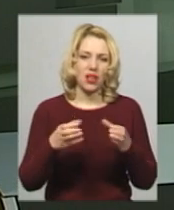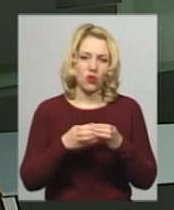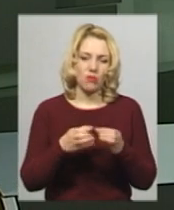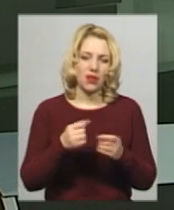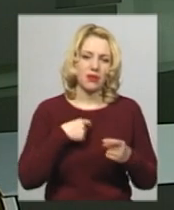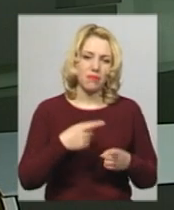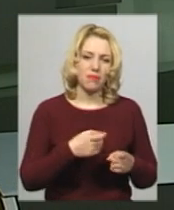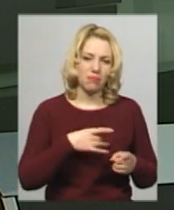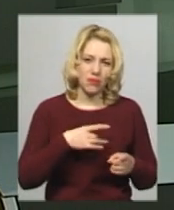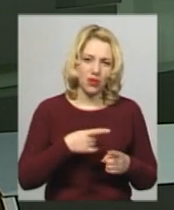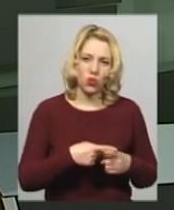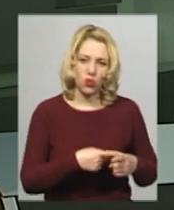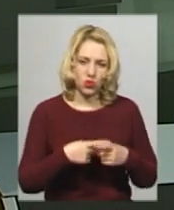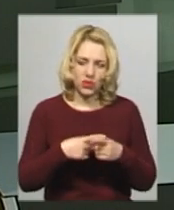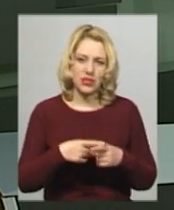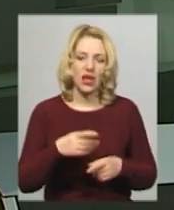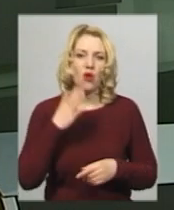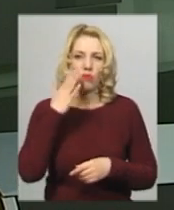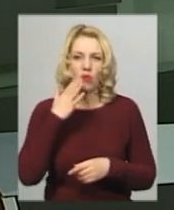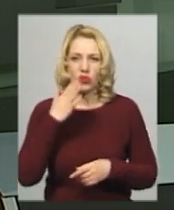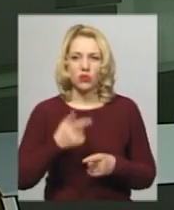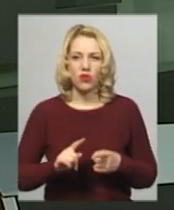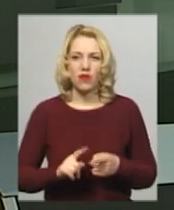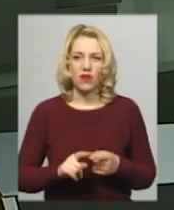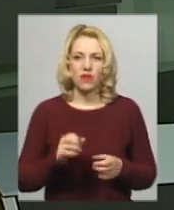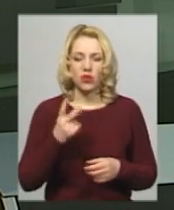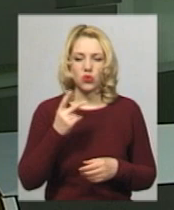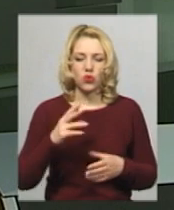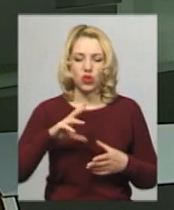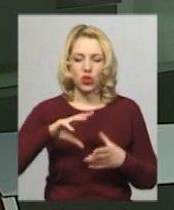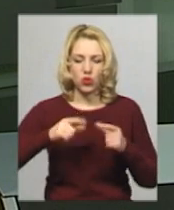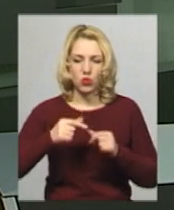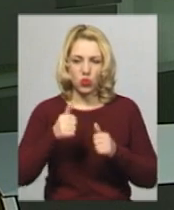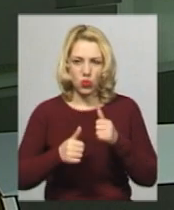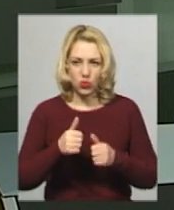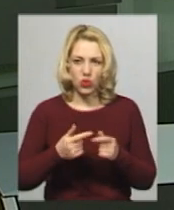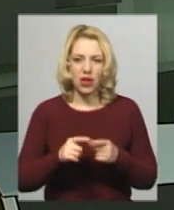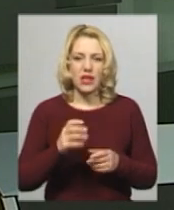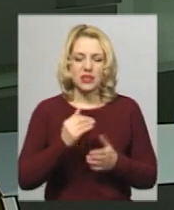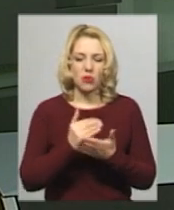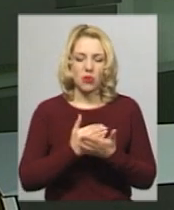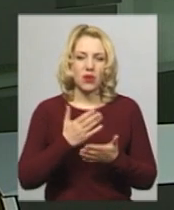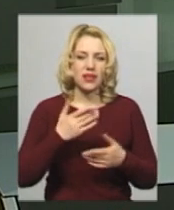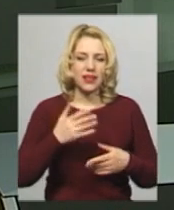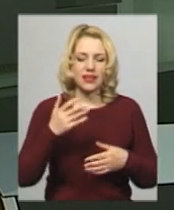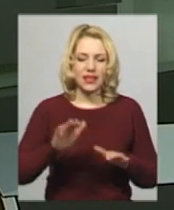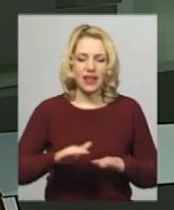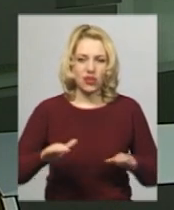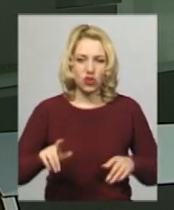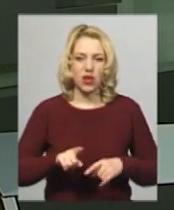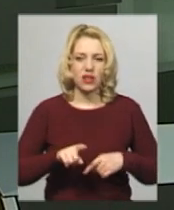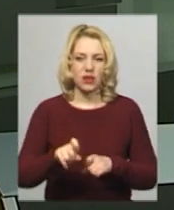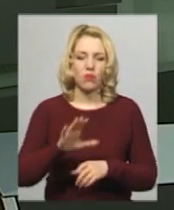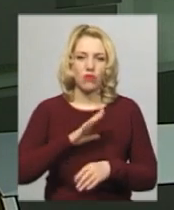Литви та Молдови. Другий тур Західноукраїнської ліги за програмою дитяча легка атлетика відбувся в дитячо-юнацькій спортивній